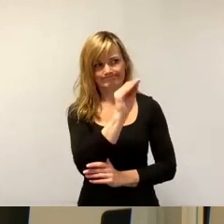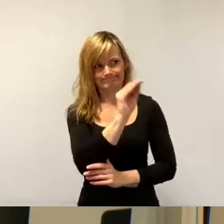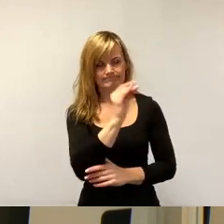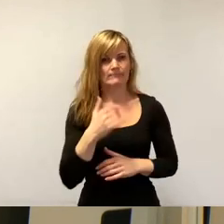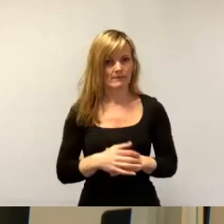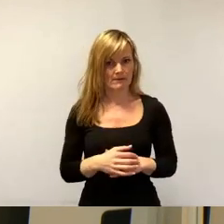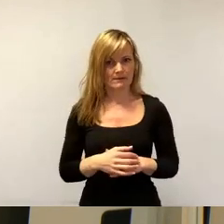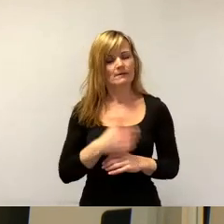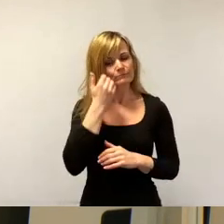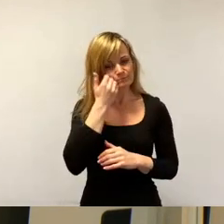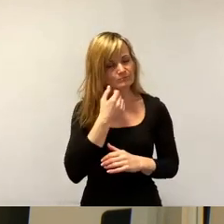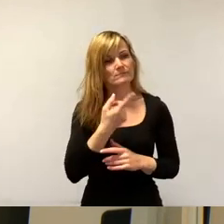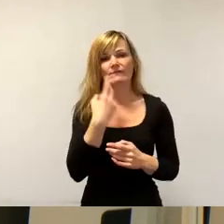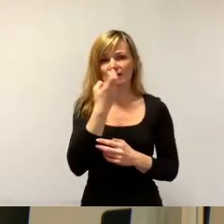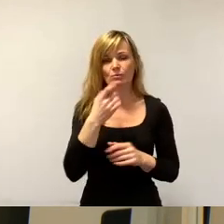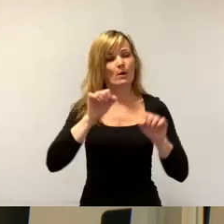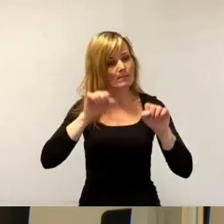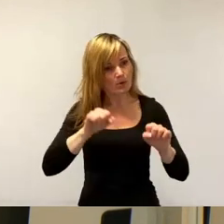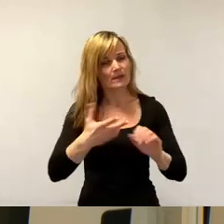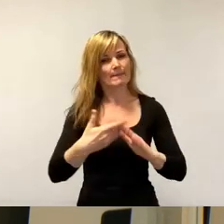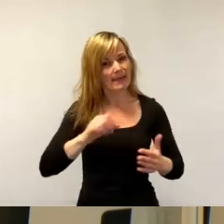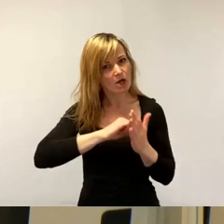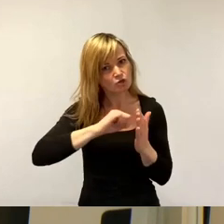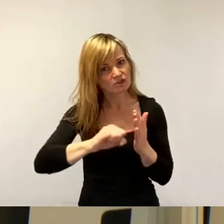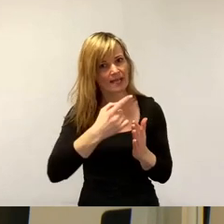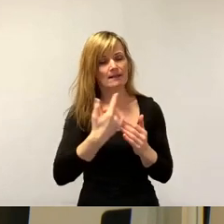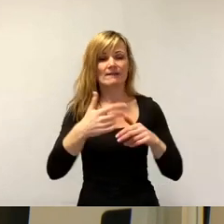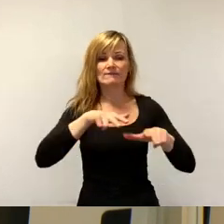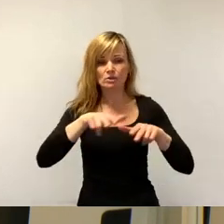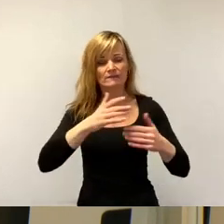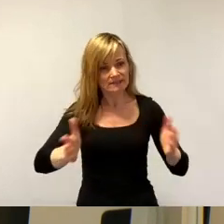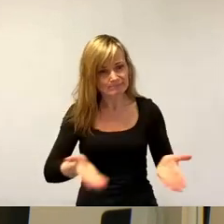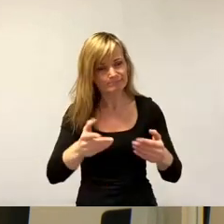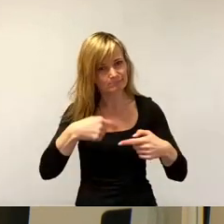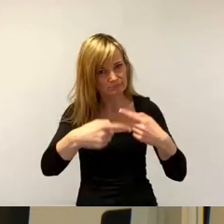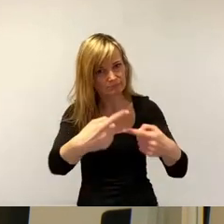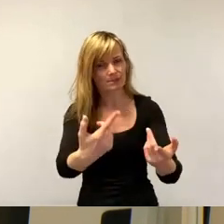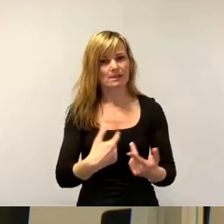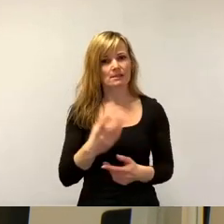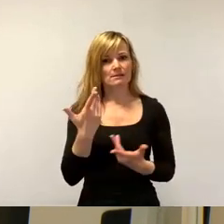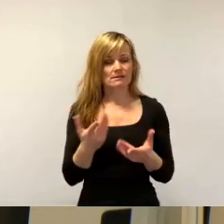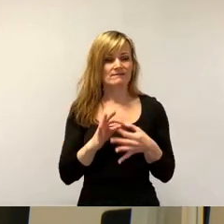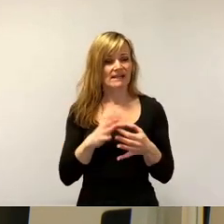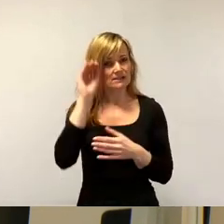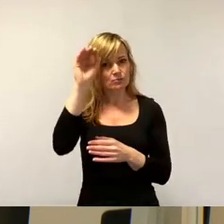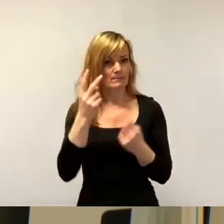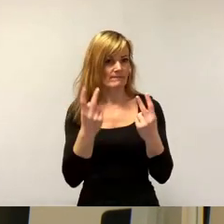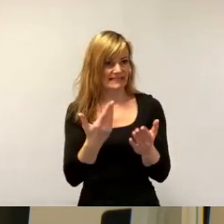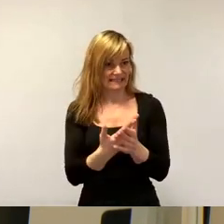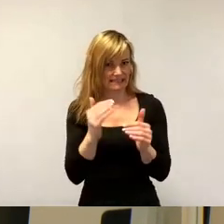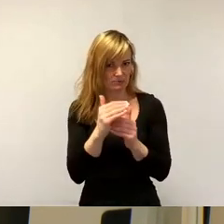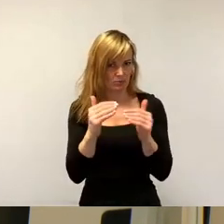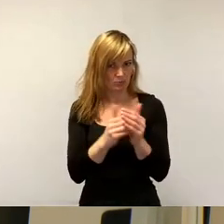Ermöglichen und Beschleunigen beim Thema wirtschaftlichen Vorankommen und zukunftsfesten Strukturen zu kommen. Die Zeiten sind